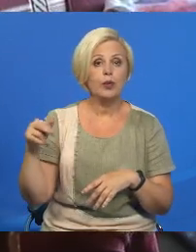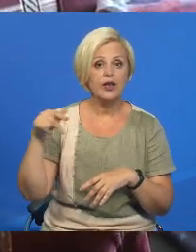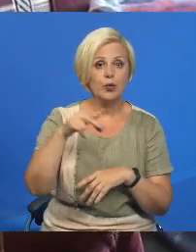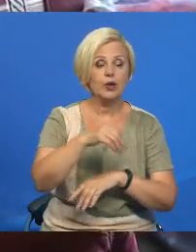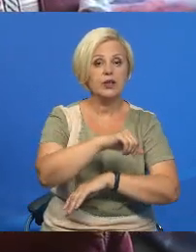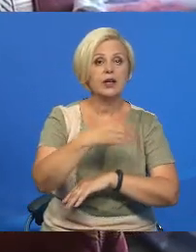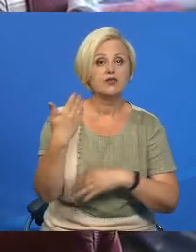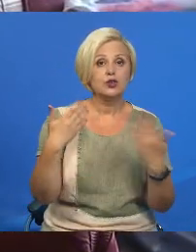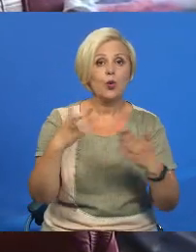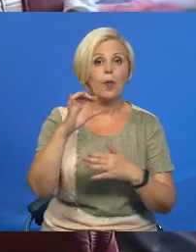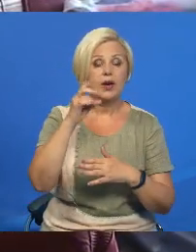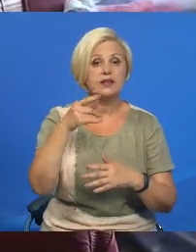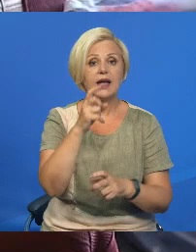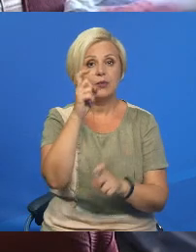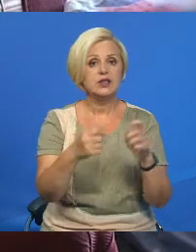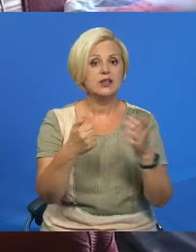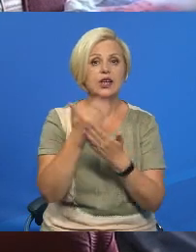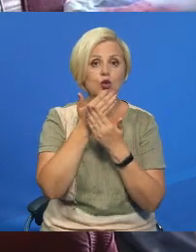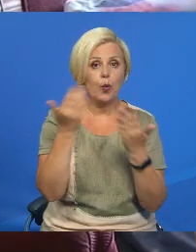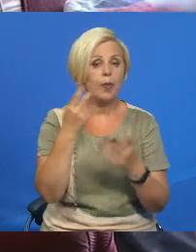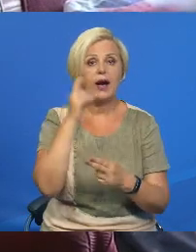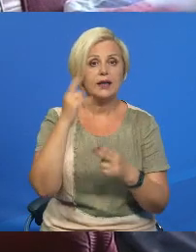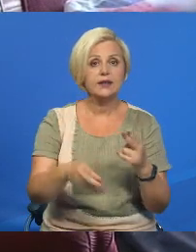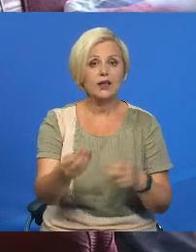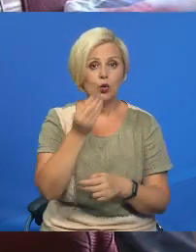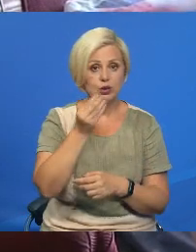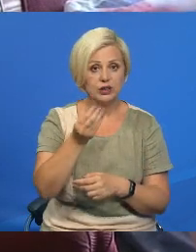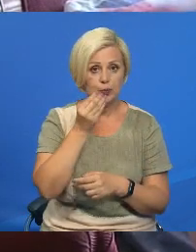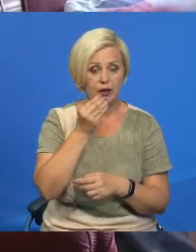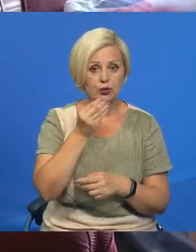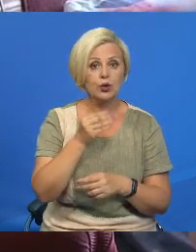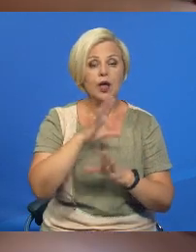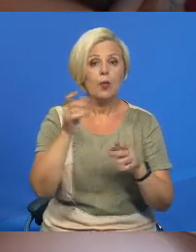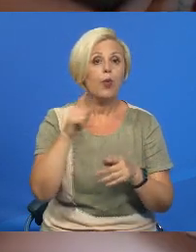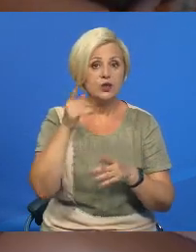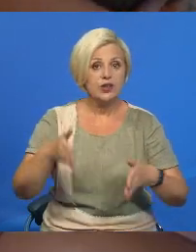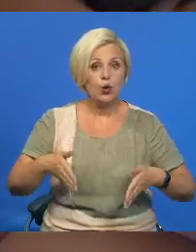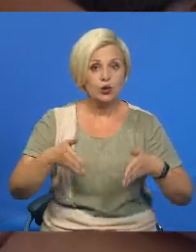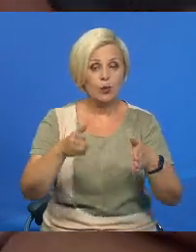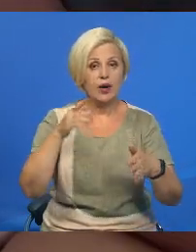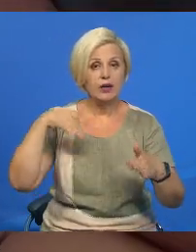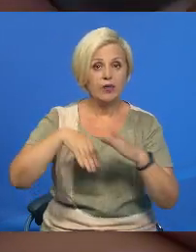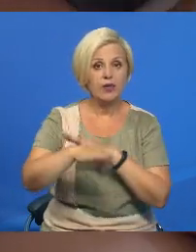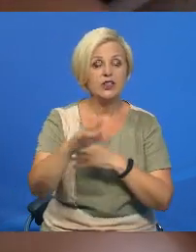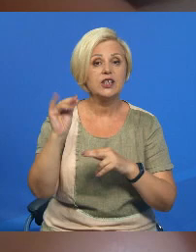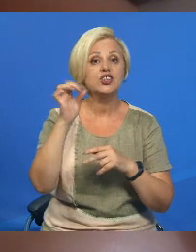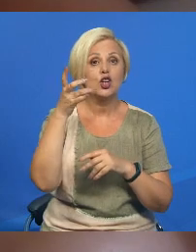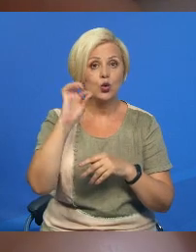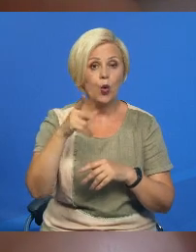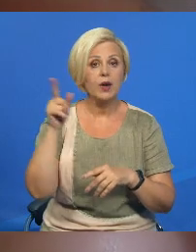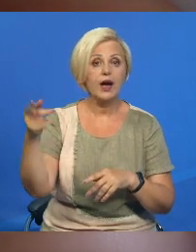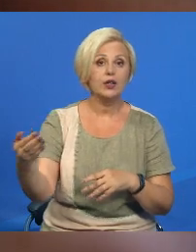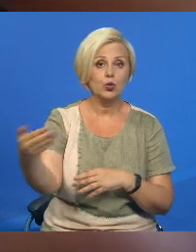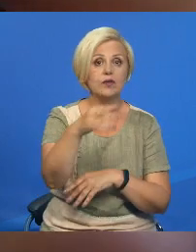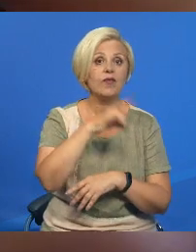бок Бородянки. Там сядели до опошняга, пока не скончились продукты. Урешті по зелёным калидоры добирались до Чарнобыля и оттуда у